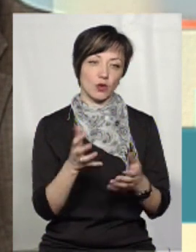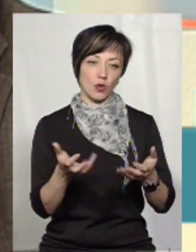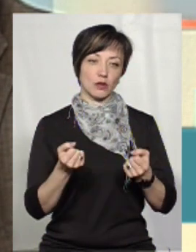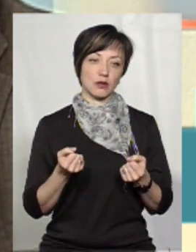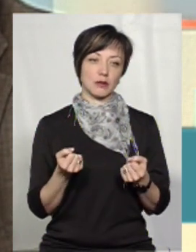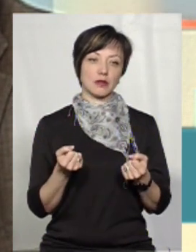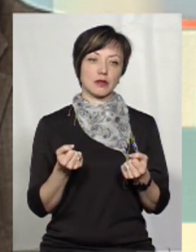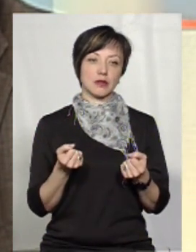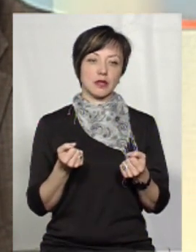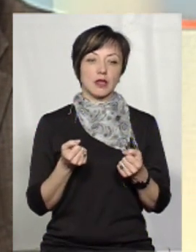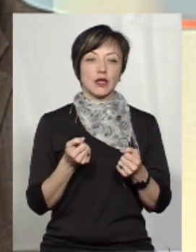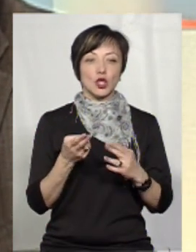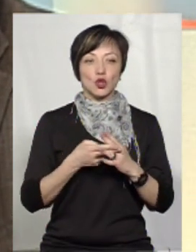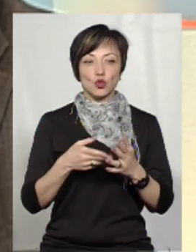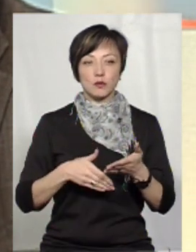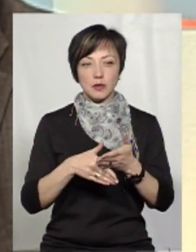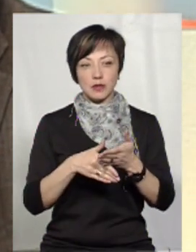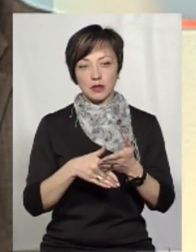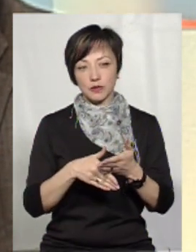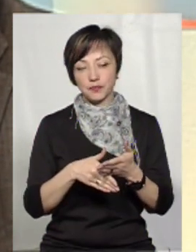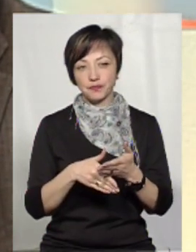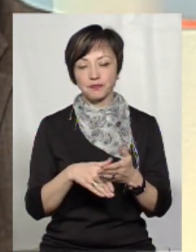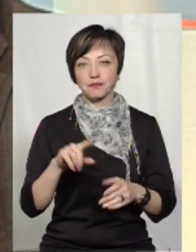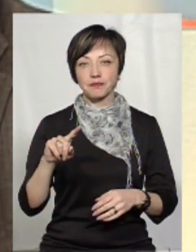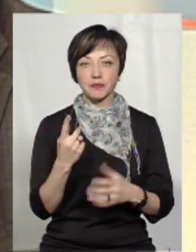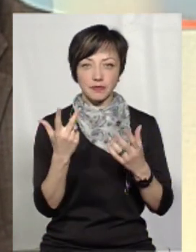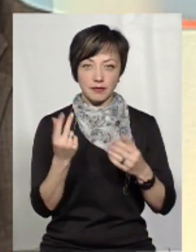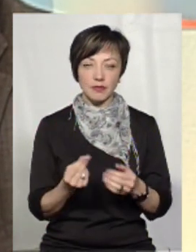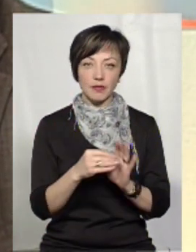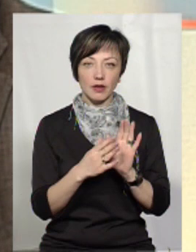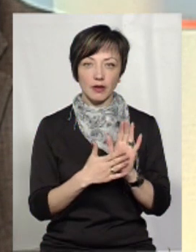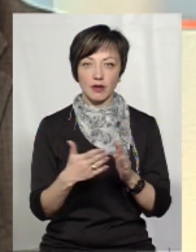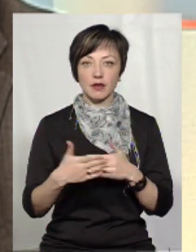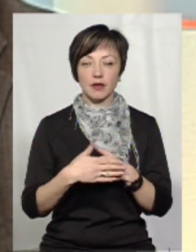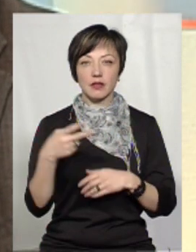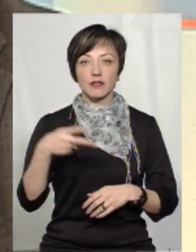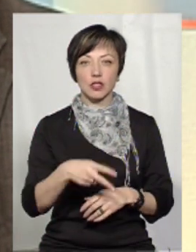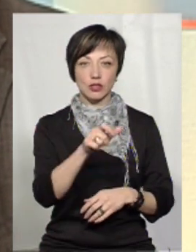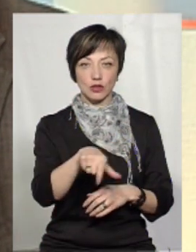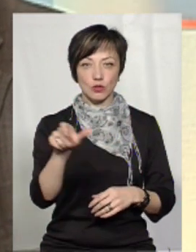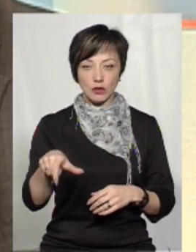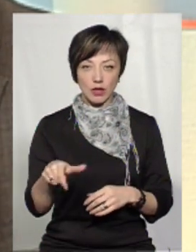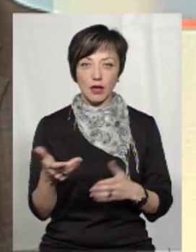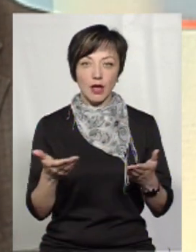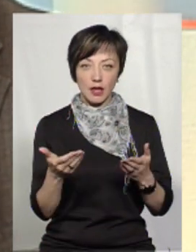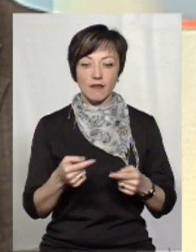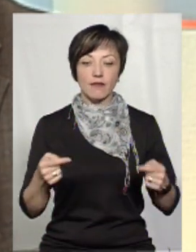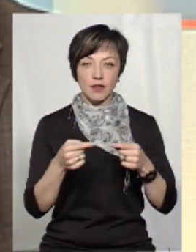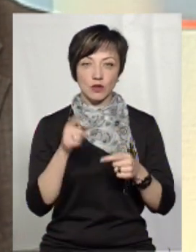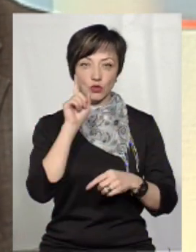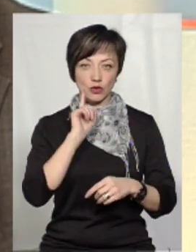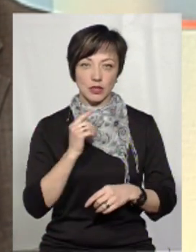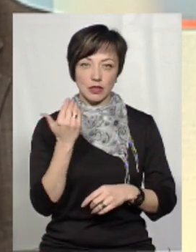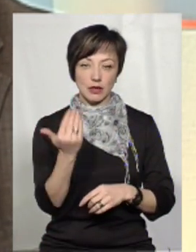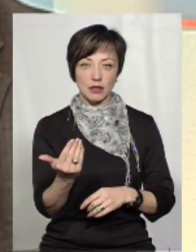отримати субсидію. Загалом, на перших три днях в нас вже зареєстрованих є понад 2 тисячі клієнтів, які визначили